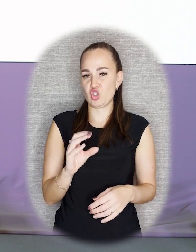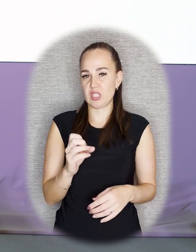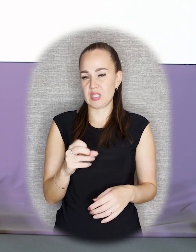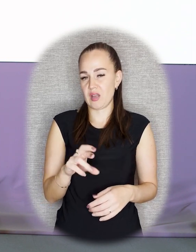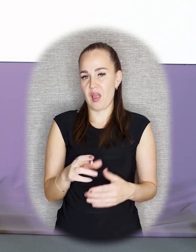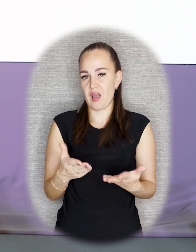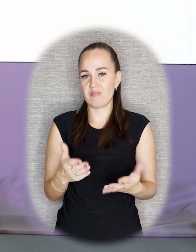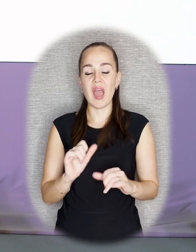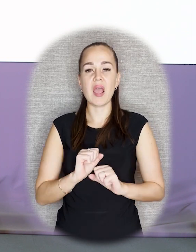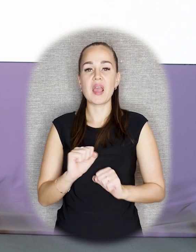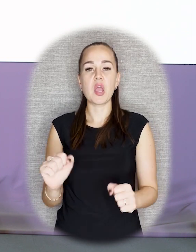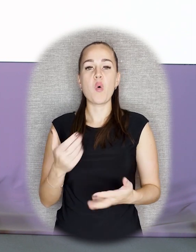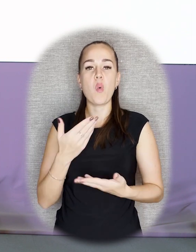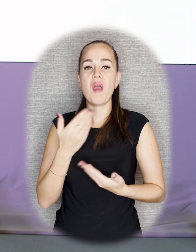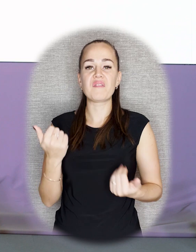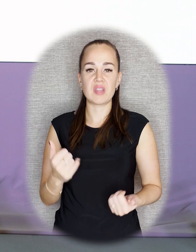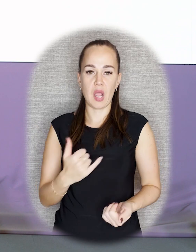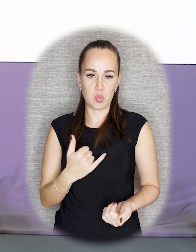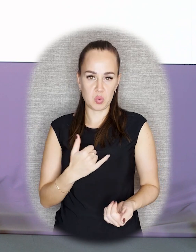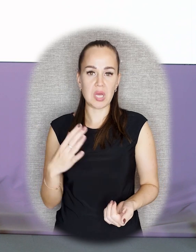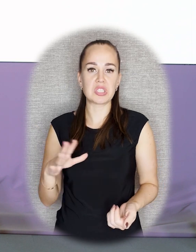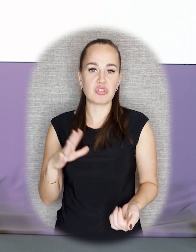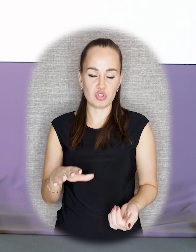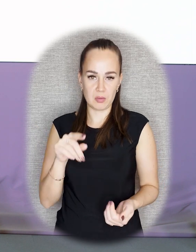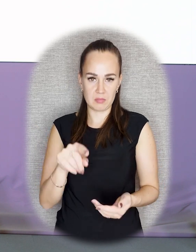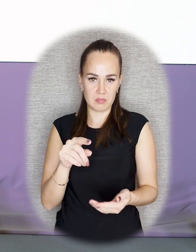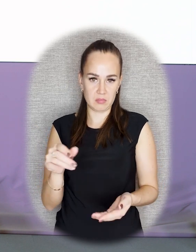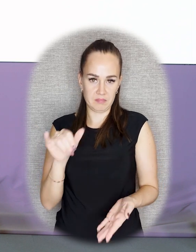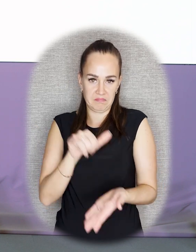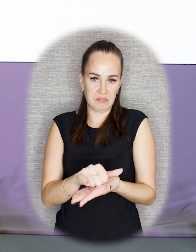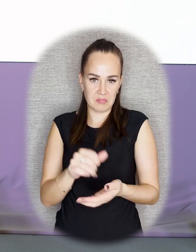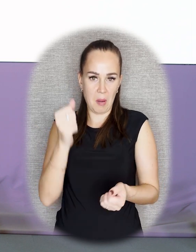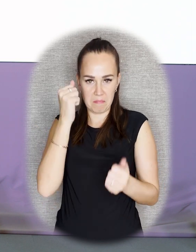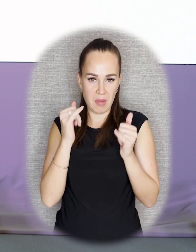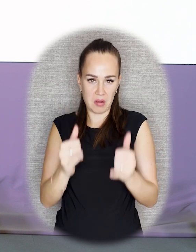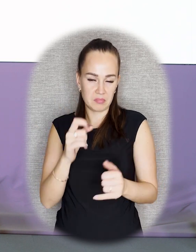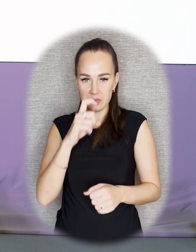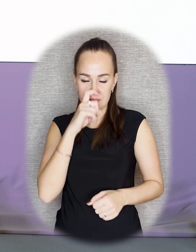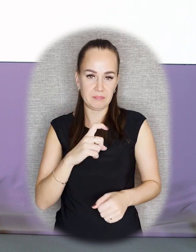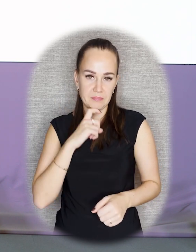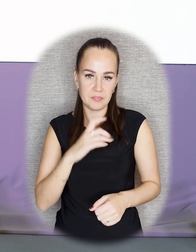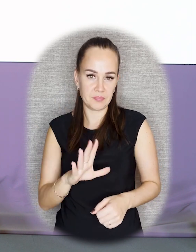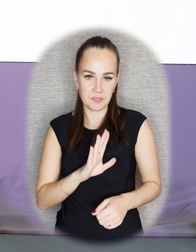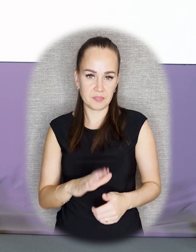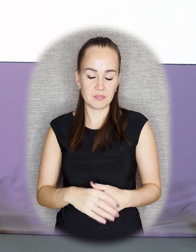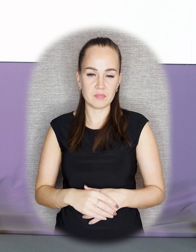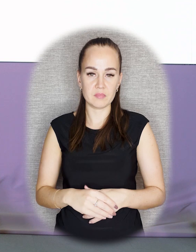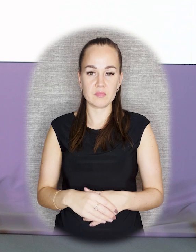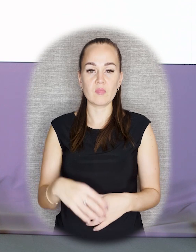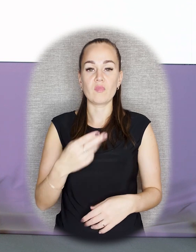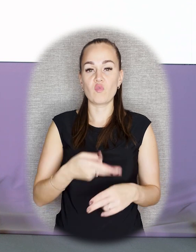великих героев. Время героического понимания истории безвозвратно прошло. В общем-то, она как раз отражала